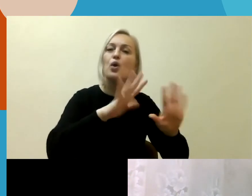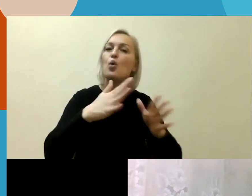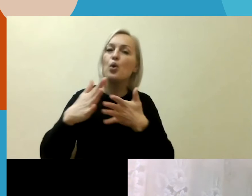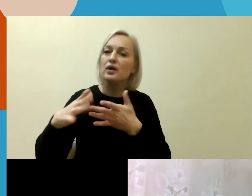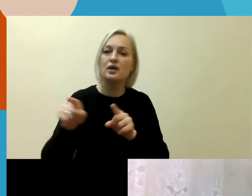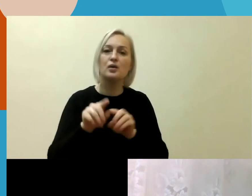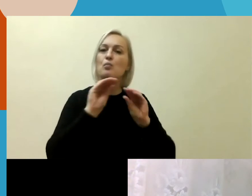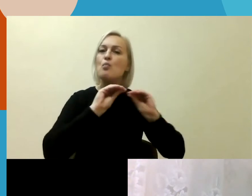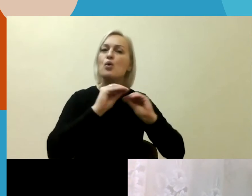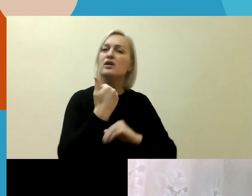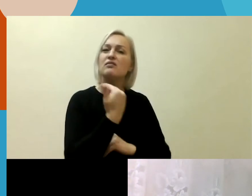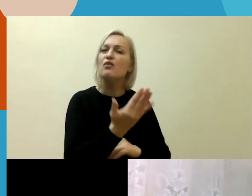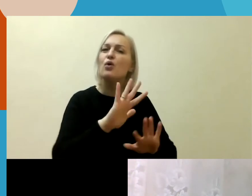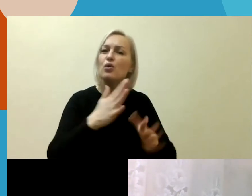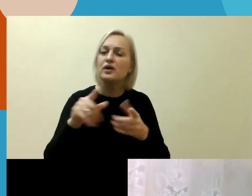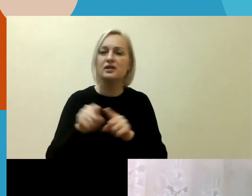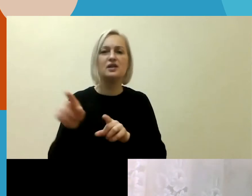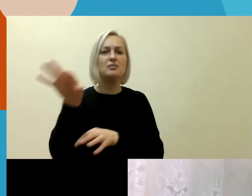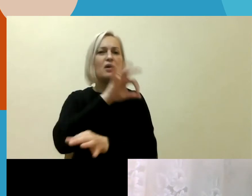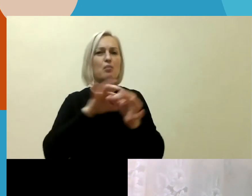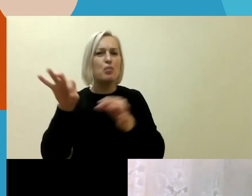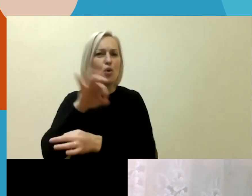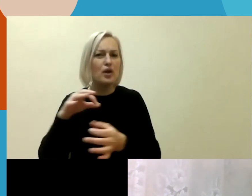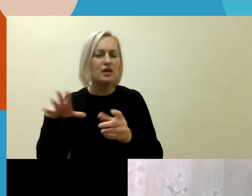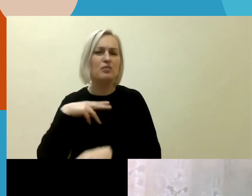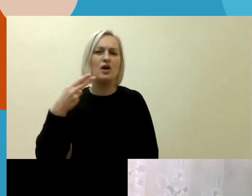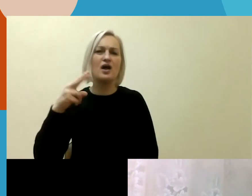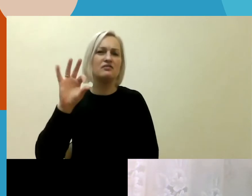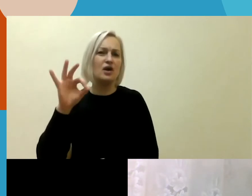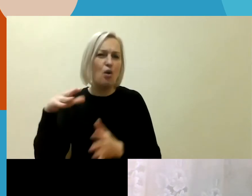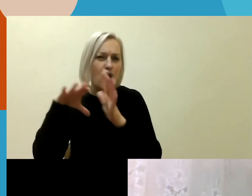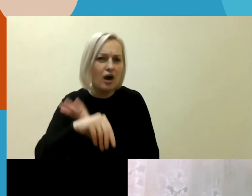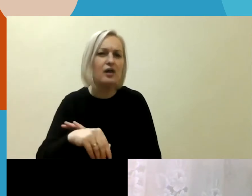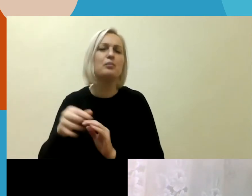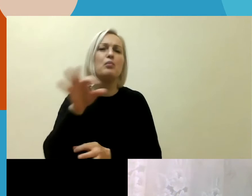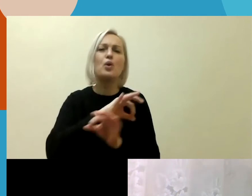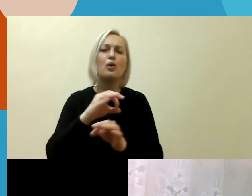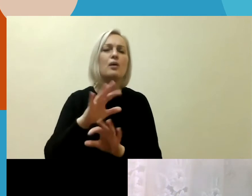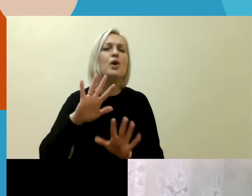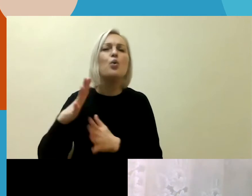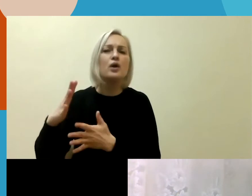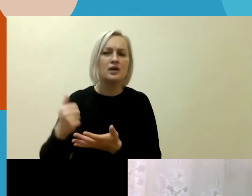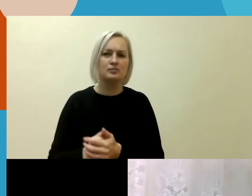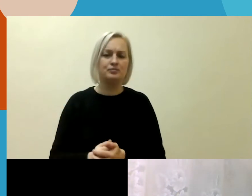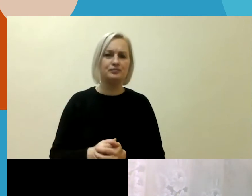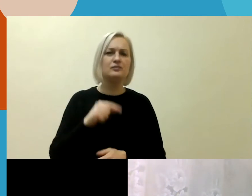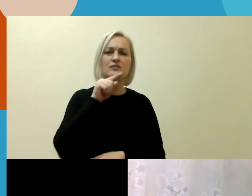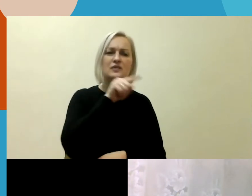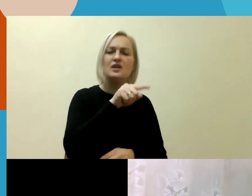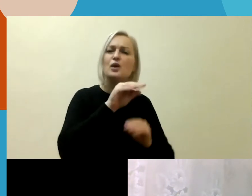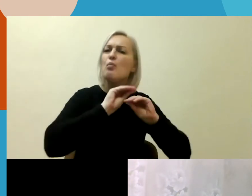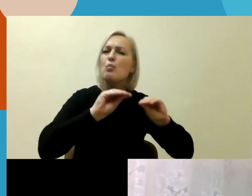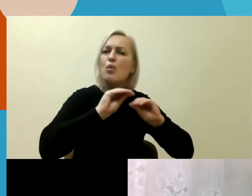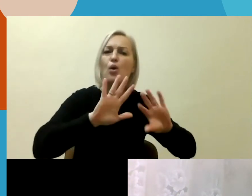minėjote, kelis projektus su nevyriusybininkais ir panašiai, bet ko jie ten mokomi arba